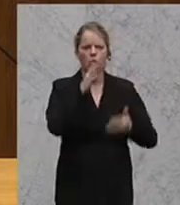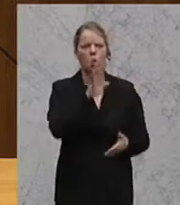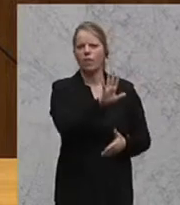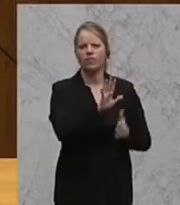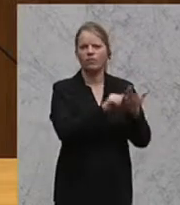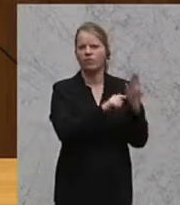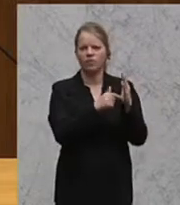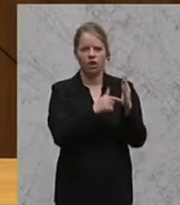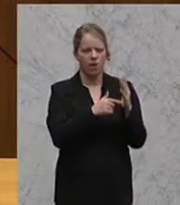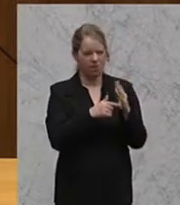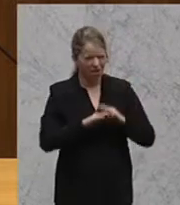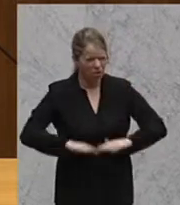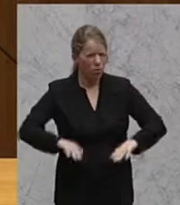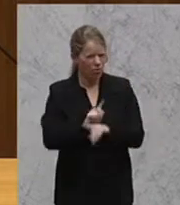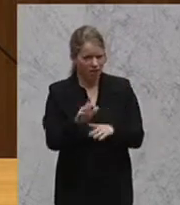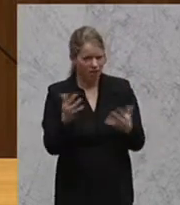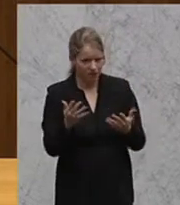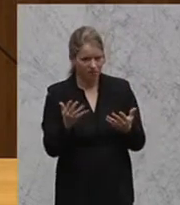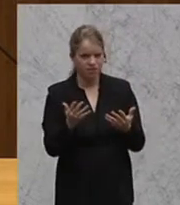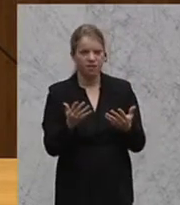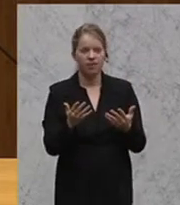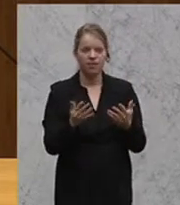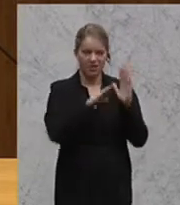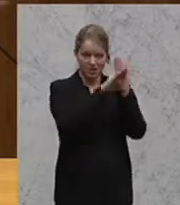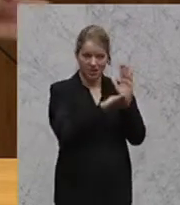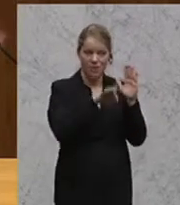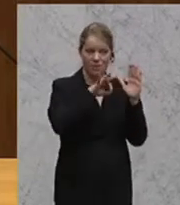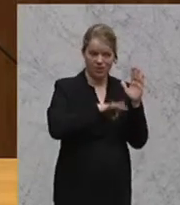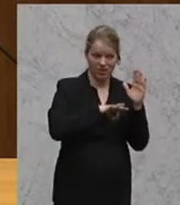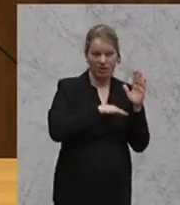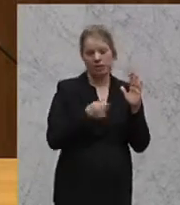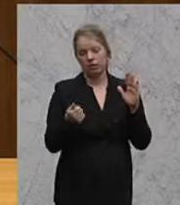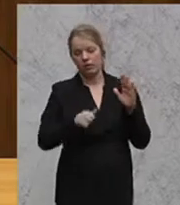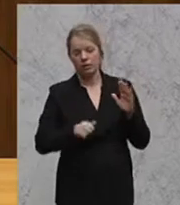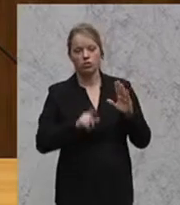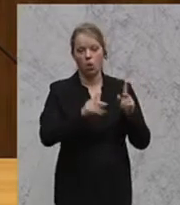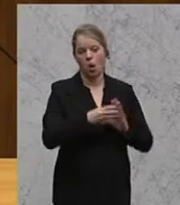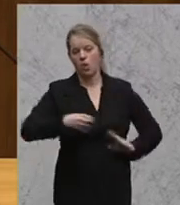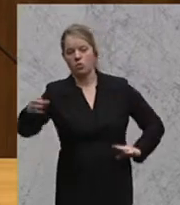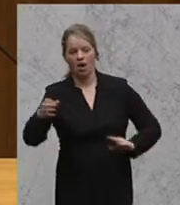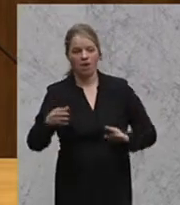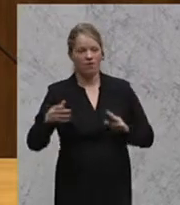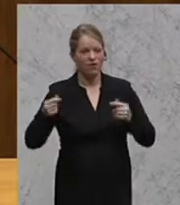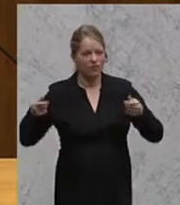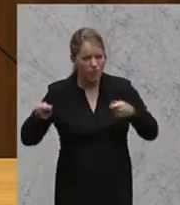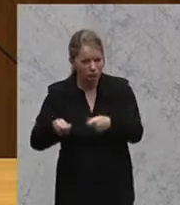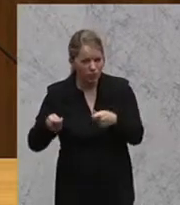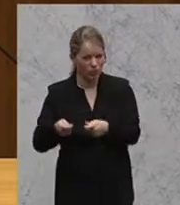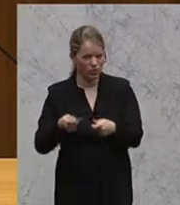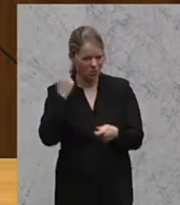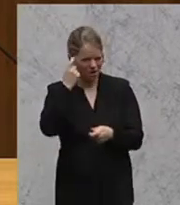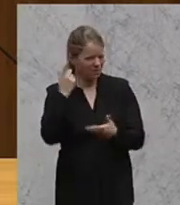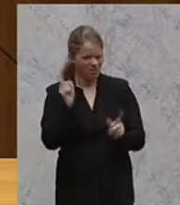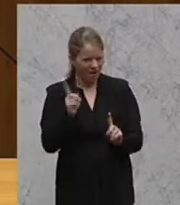Grundfehler aufsitzt, dass alles, was nicht gesetzliche Pflichtausgaben sind, also Ermessensausgaben, werden jetzt für Förderungen tituliert. Und das ist